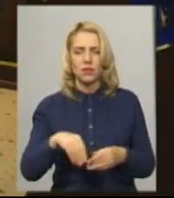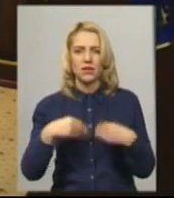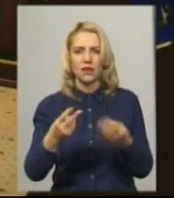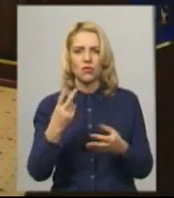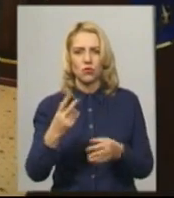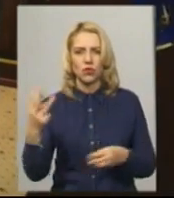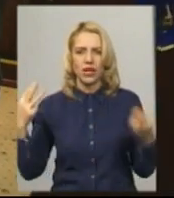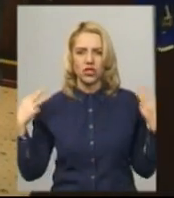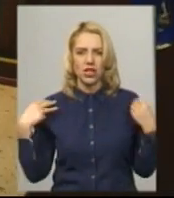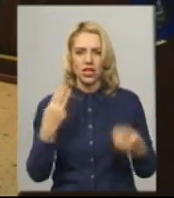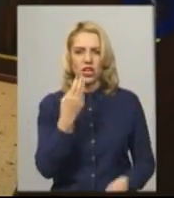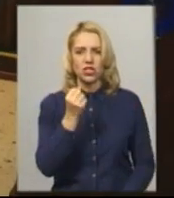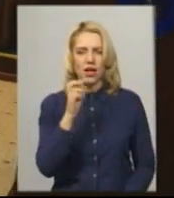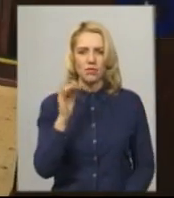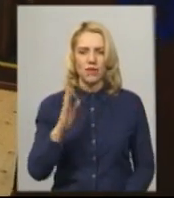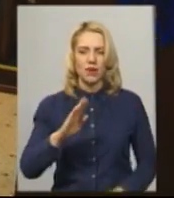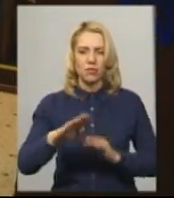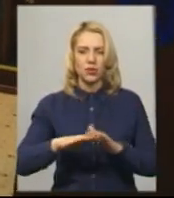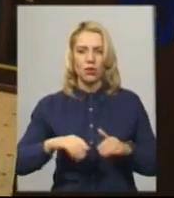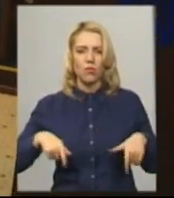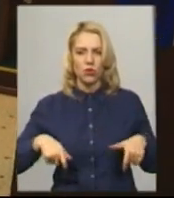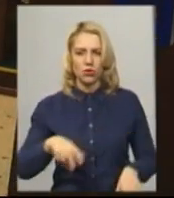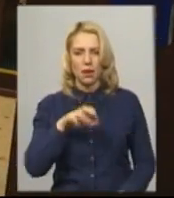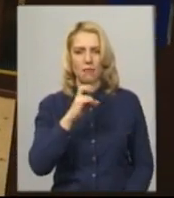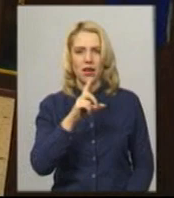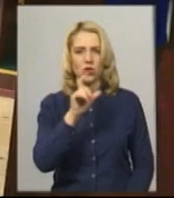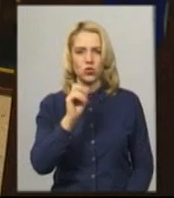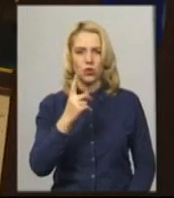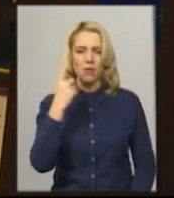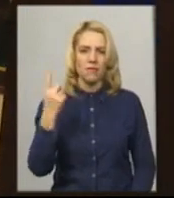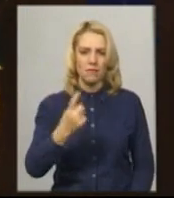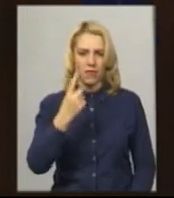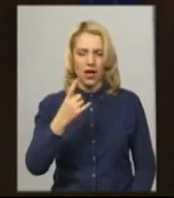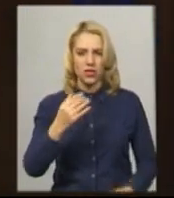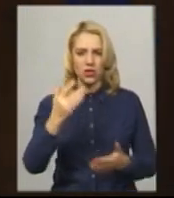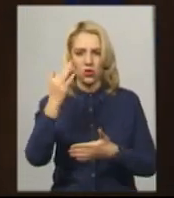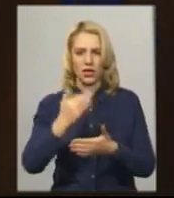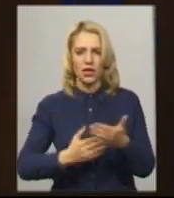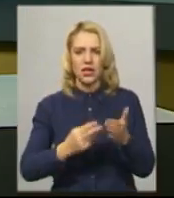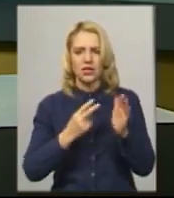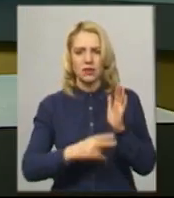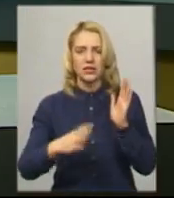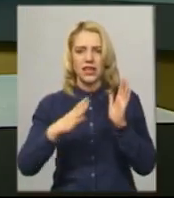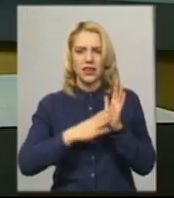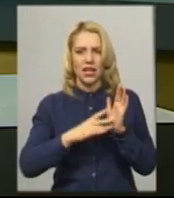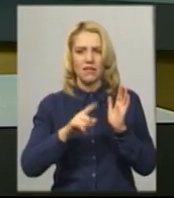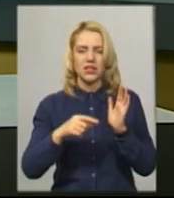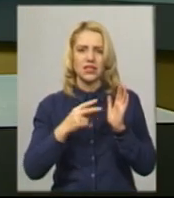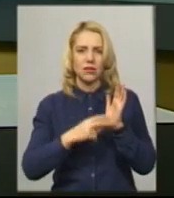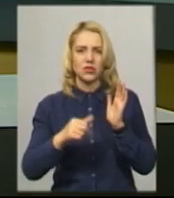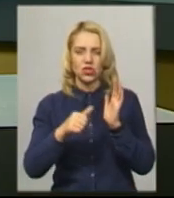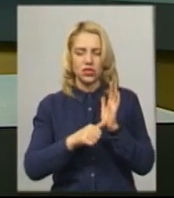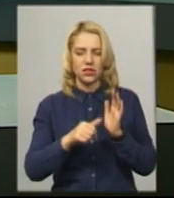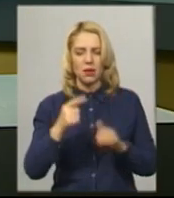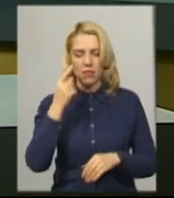прикордонних загонів. Підполковник Олександр Мандзюк перший у рейтингу. Він набрав 79,66 балів і